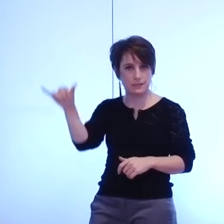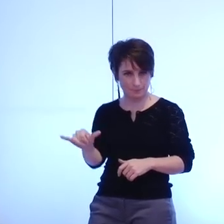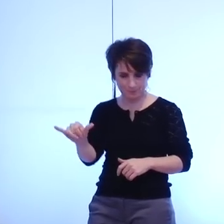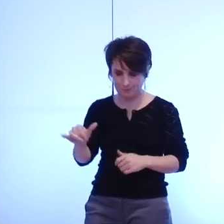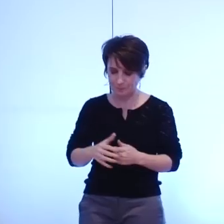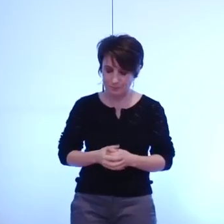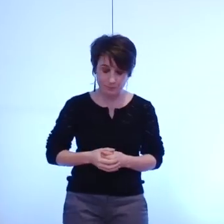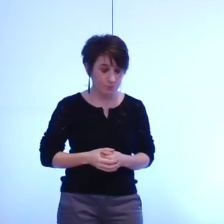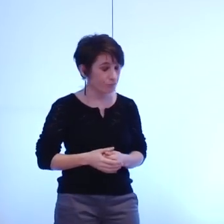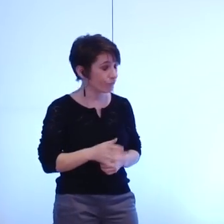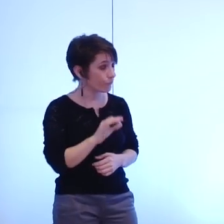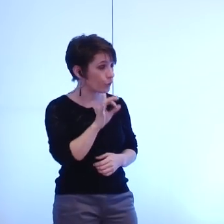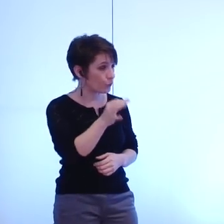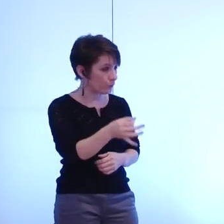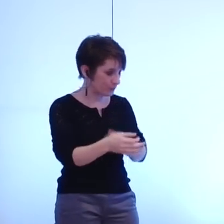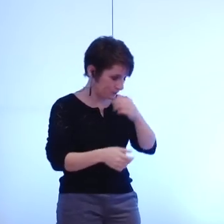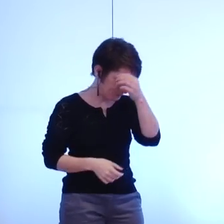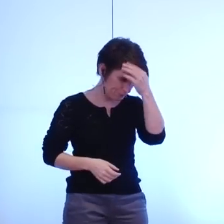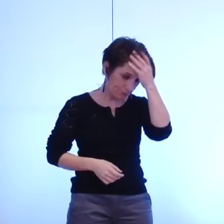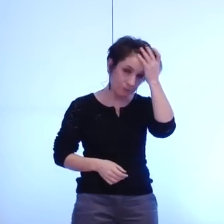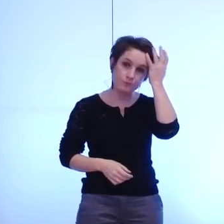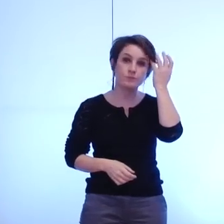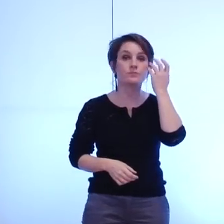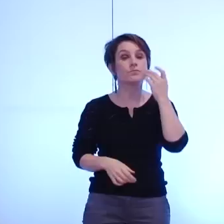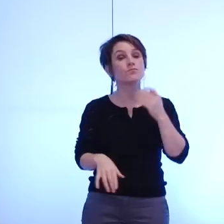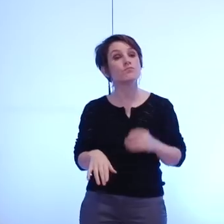nous pouvons avoir des débats vifs